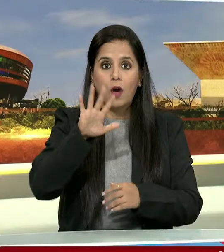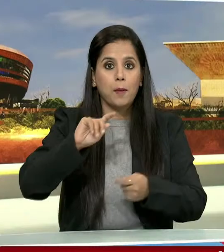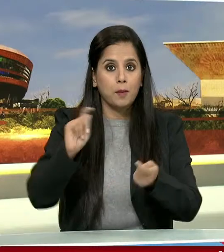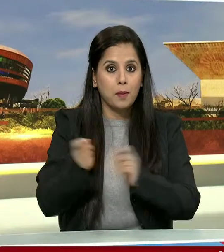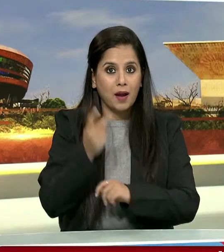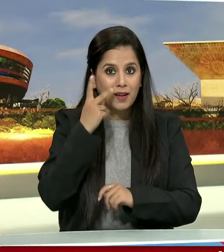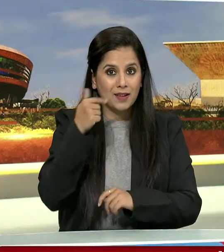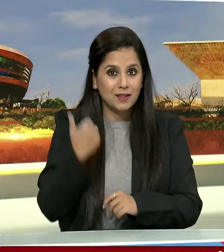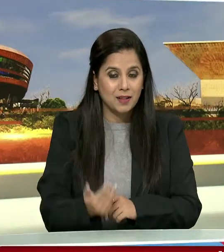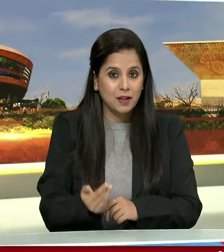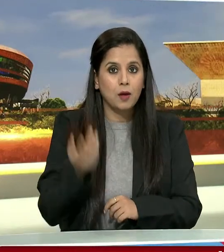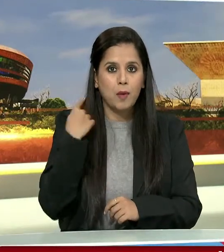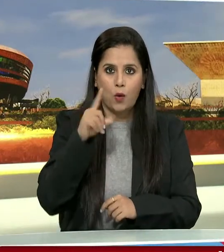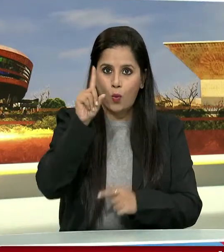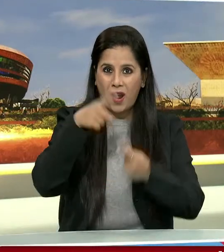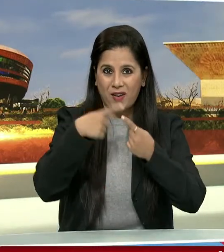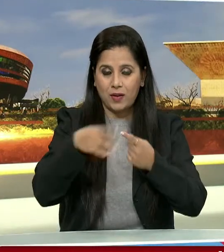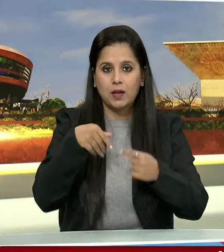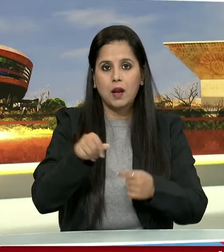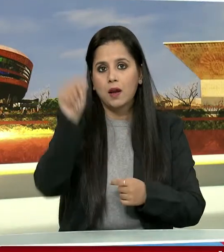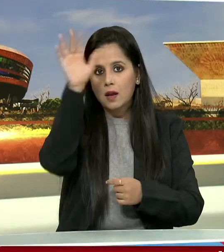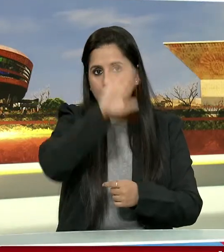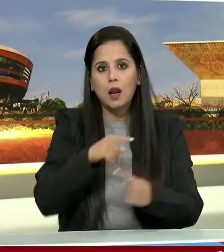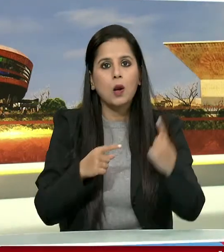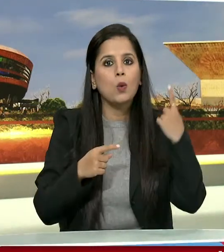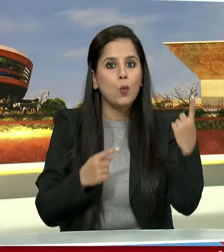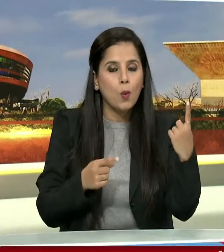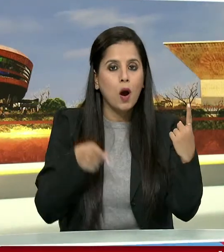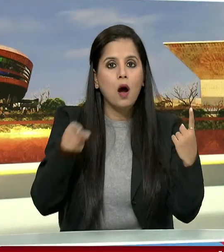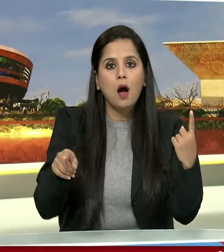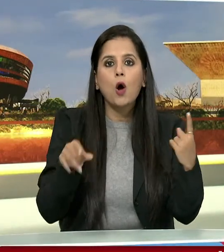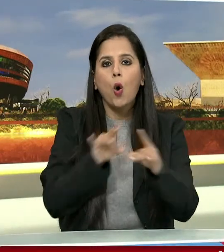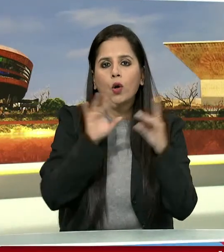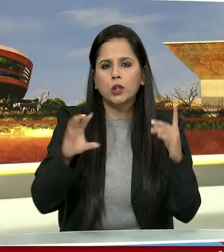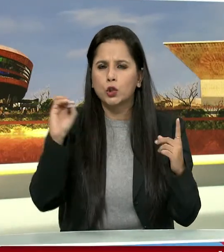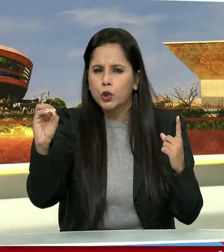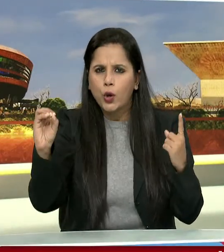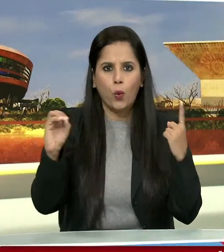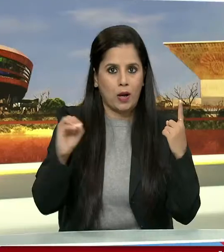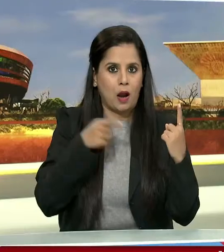मैच की सिरीज में भारत की एक शून्य से बढ़त